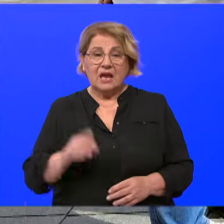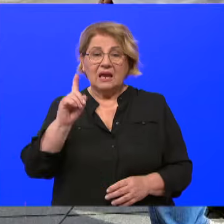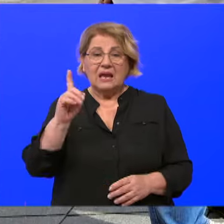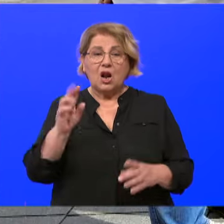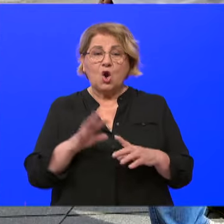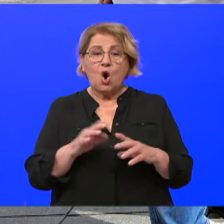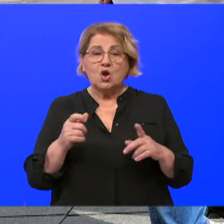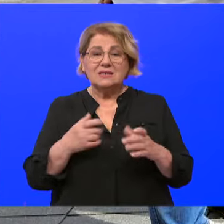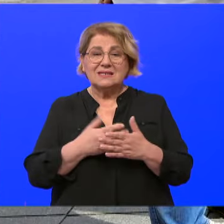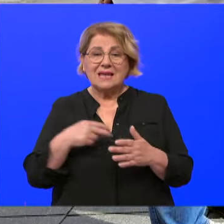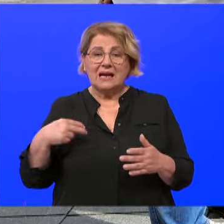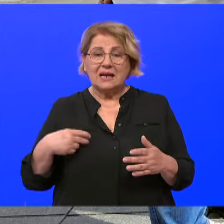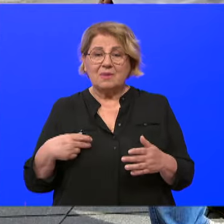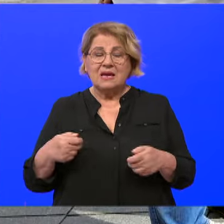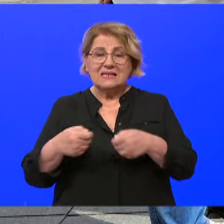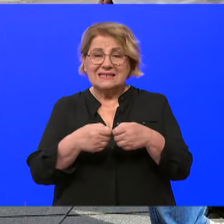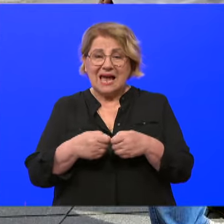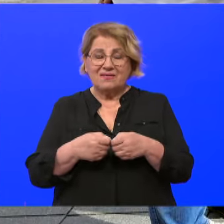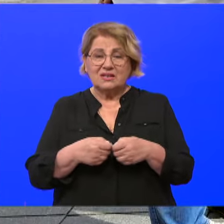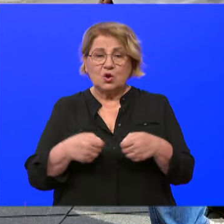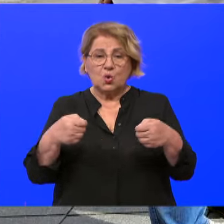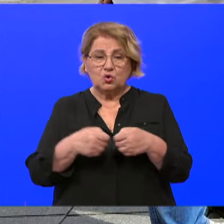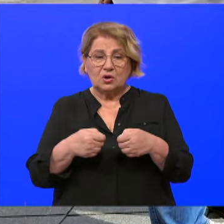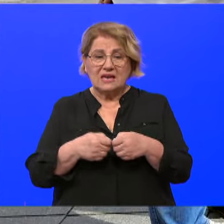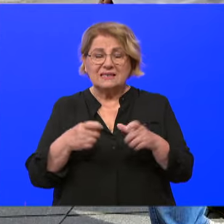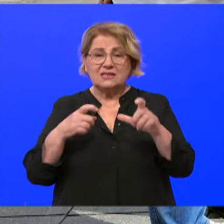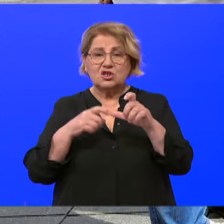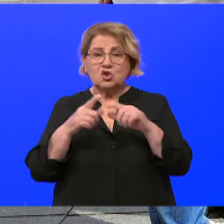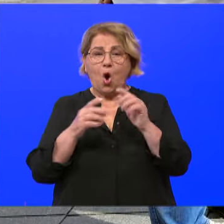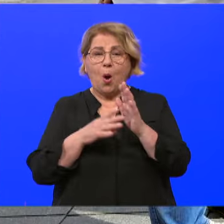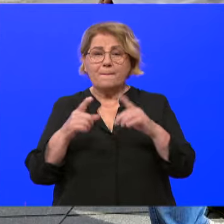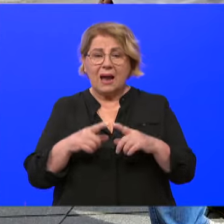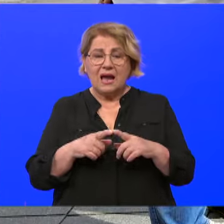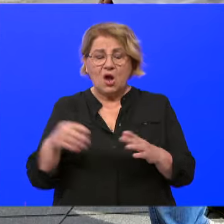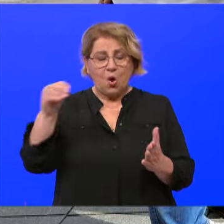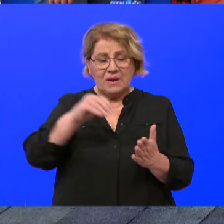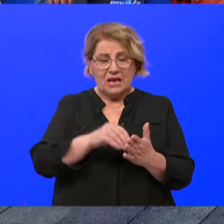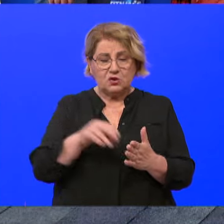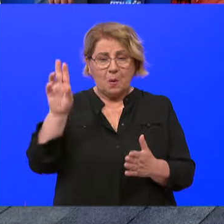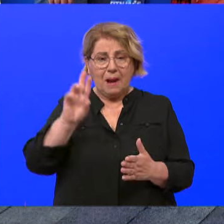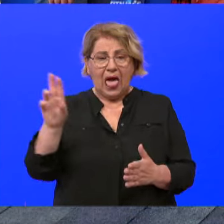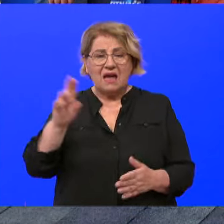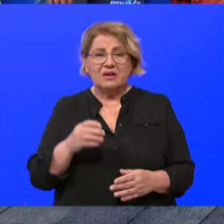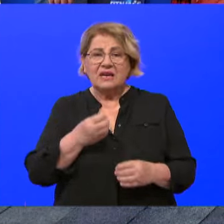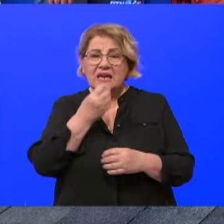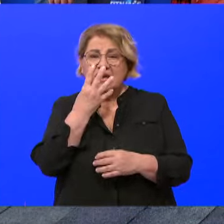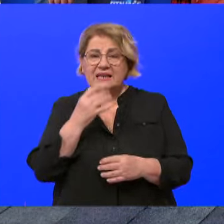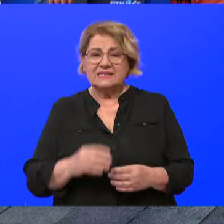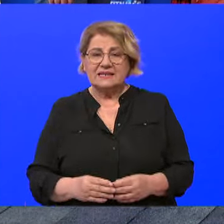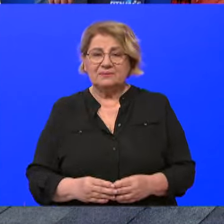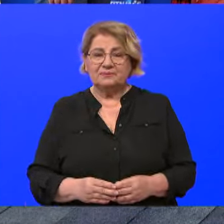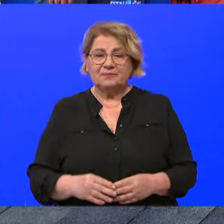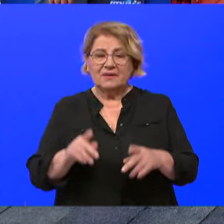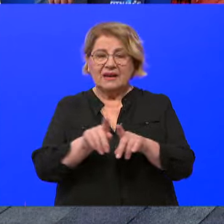Zagreb, odnosno Savez udruga osoba sa stomom obilježili su dan plavih irisa. A isto